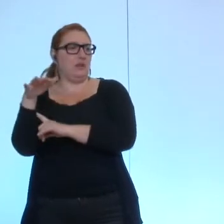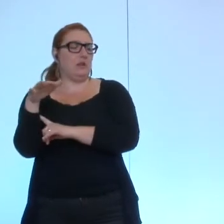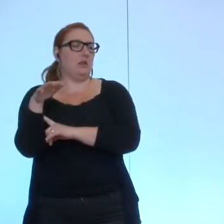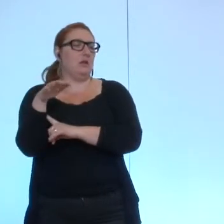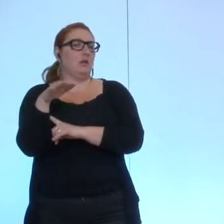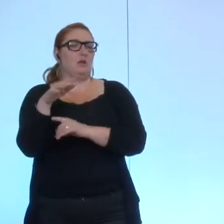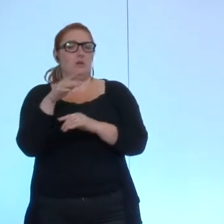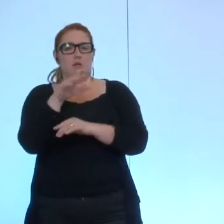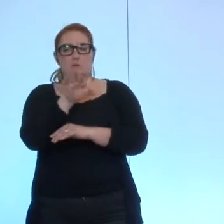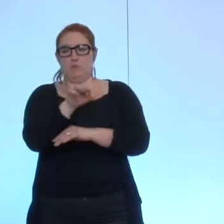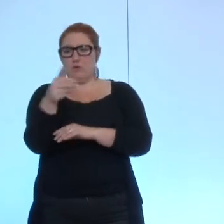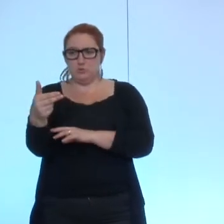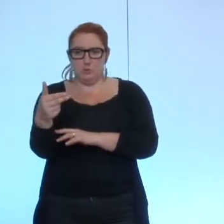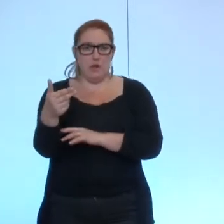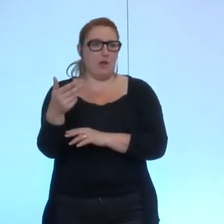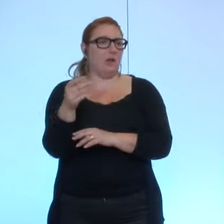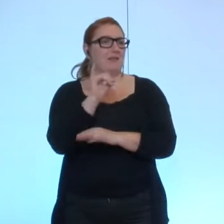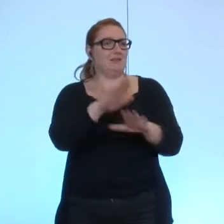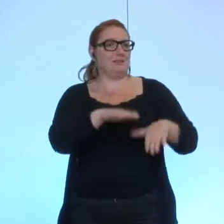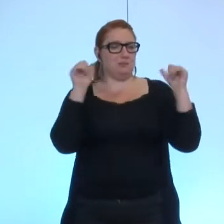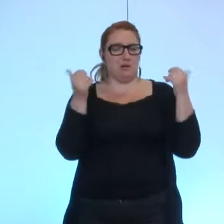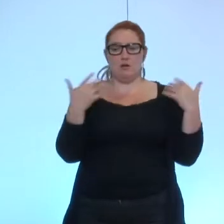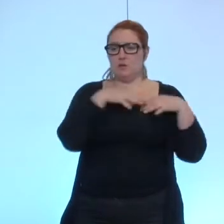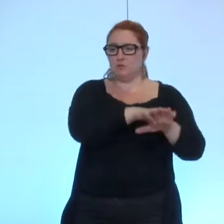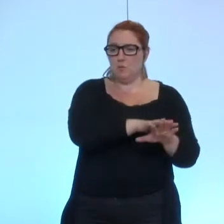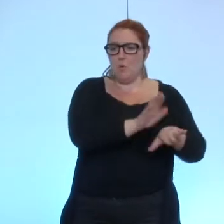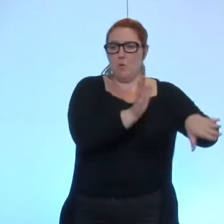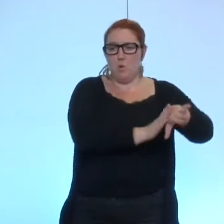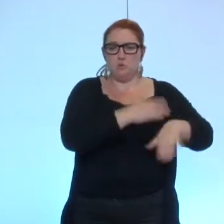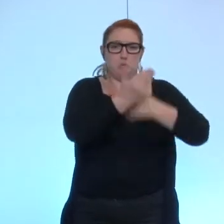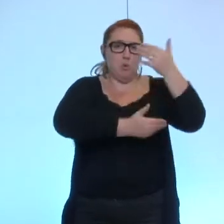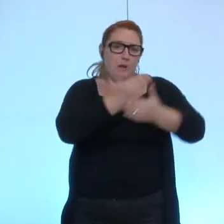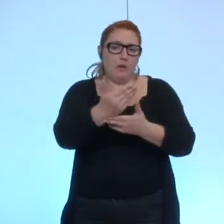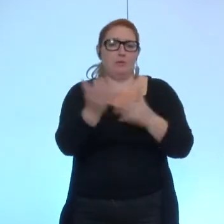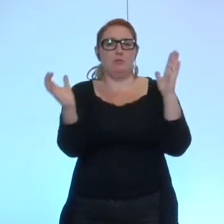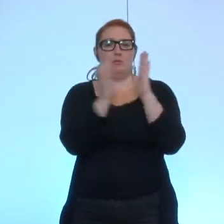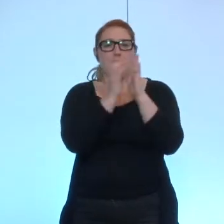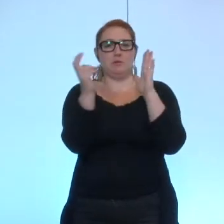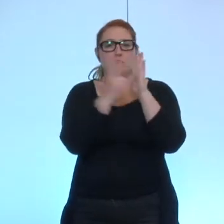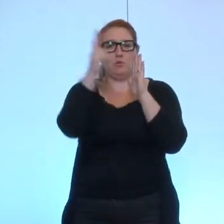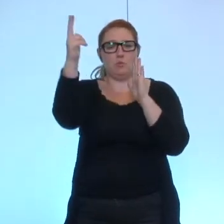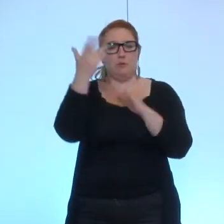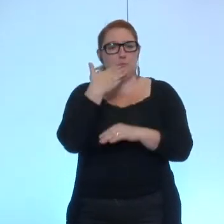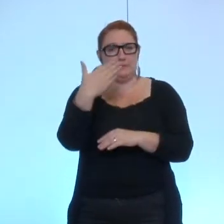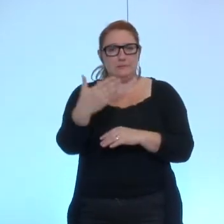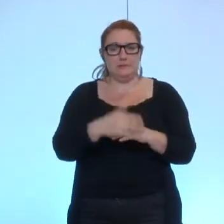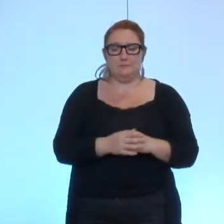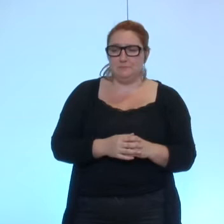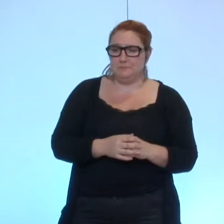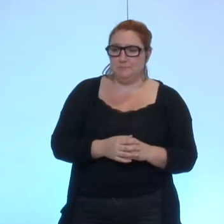et donc qui s'abstient le rassemblement de gauche et de progrès cette délibération est donc adoptée je vous remercie